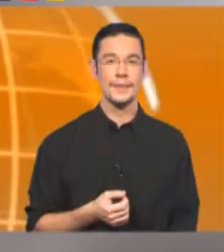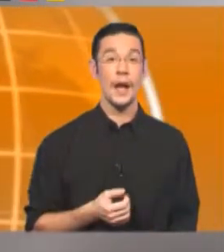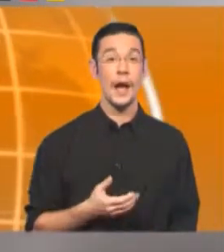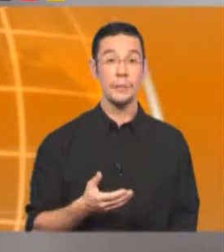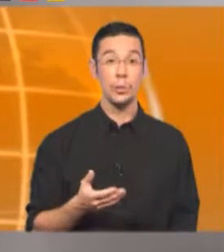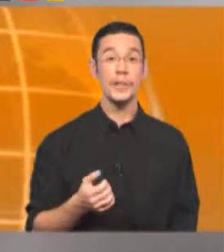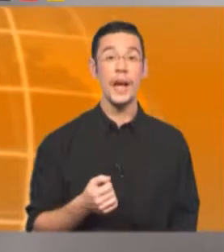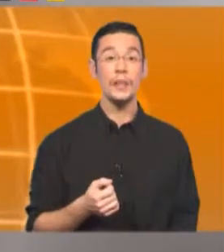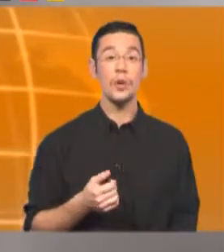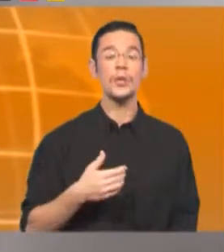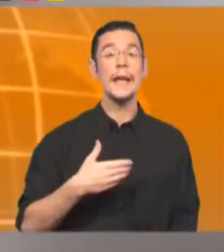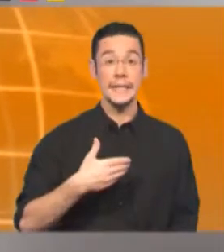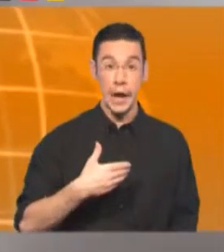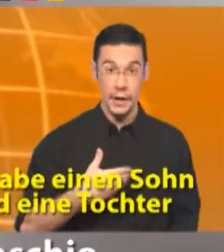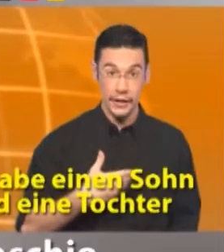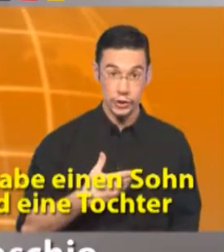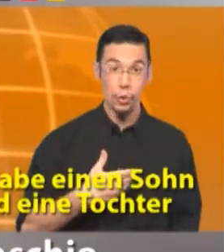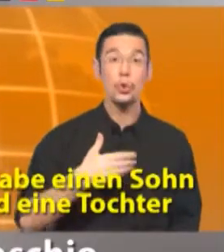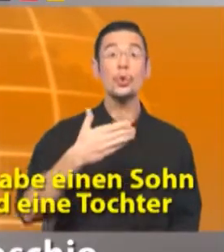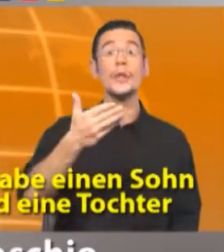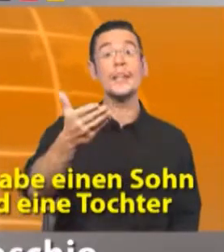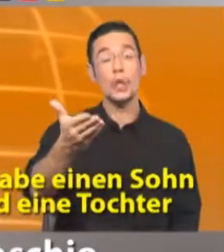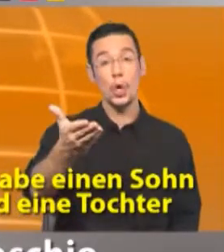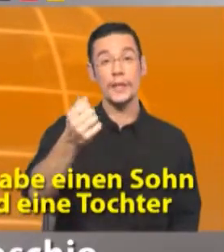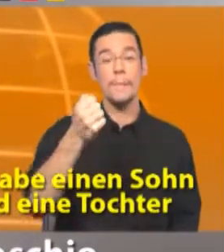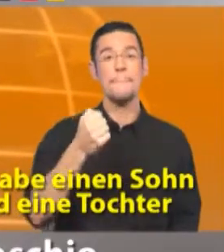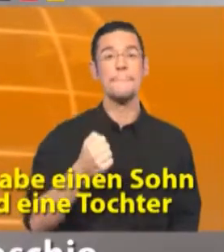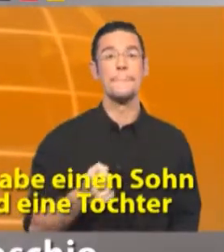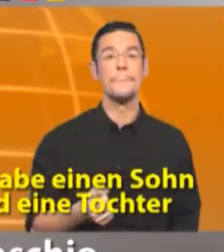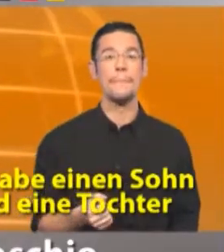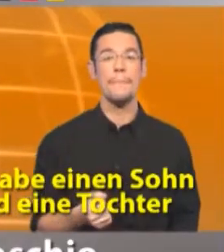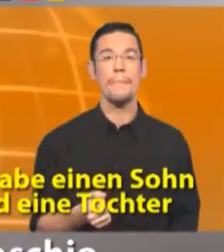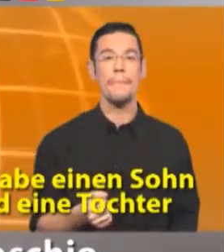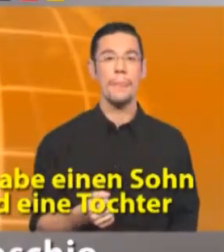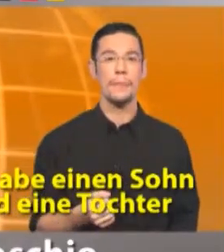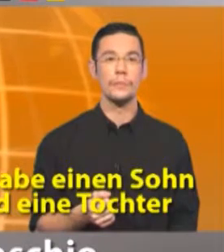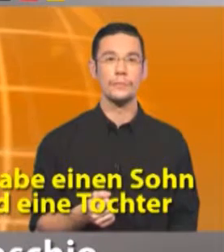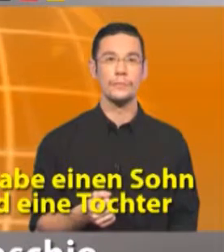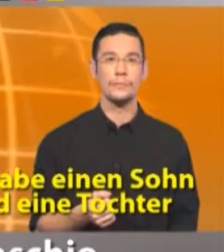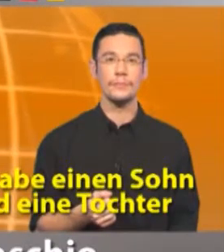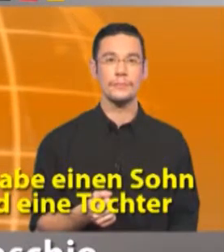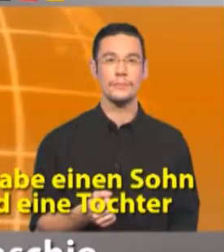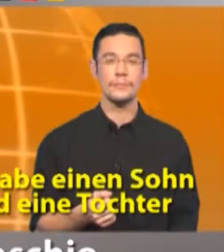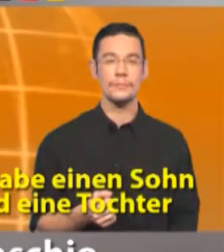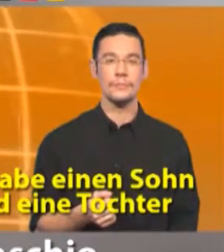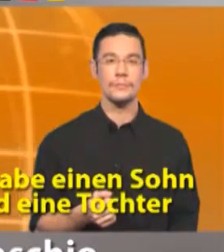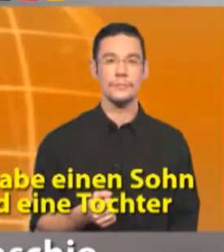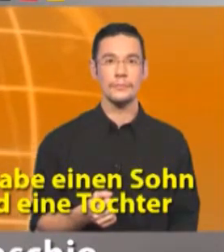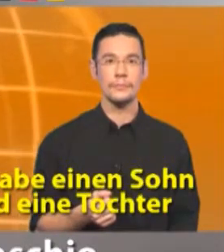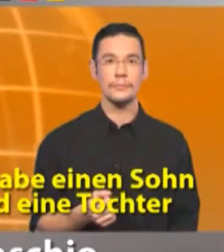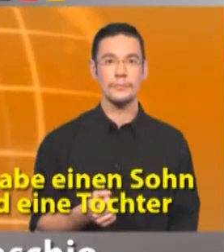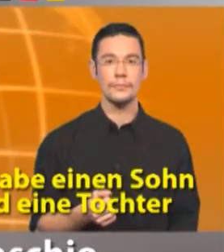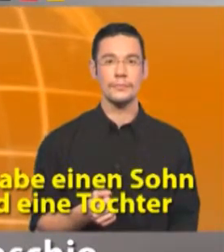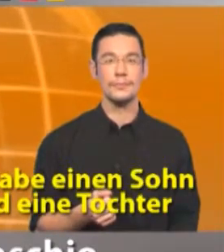Eine mögliche antwort. Ich habe einen sohn und eine tochter. Ho un maschio